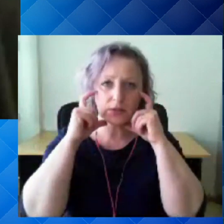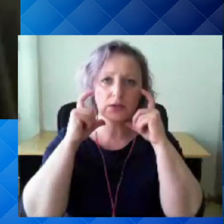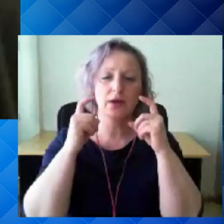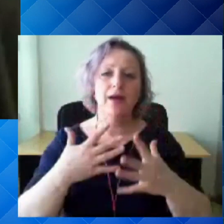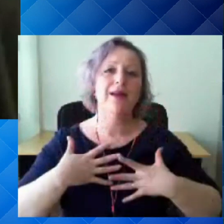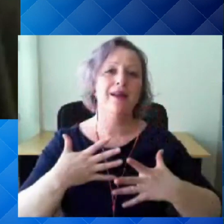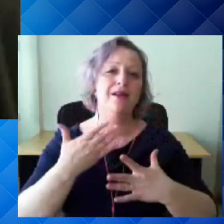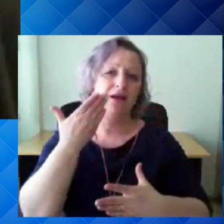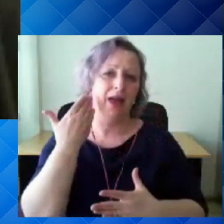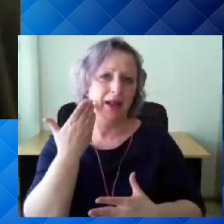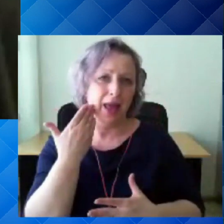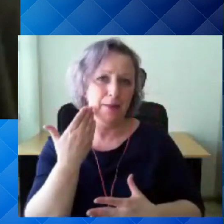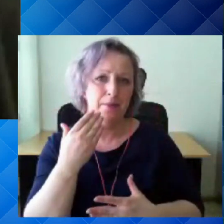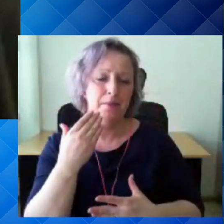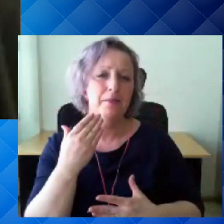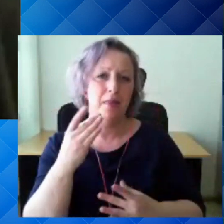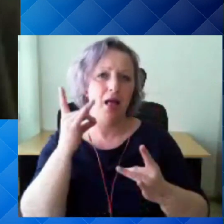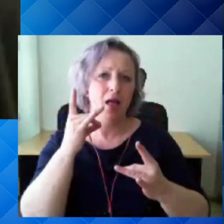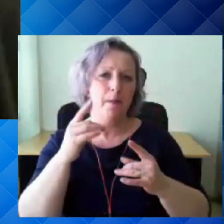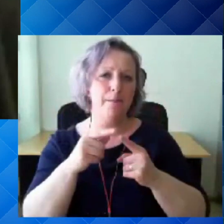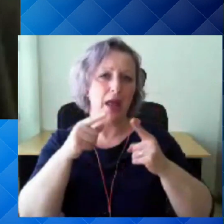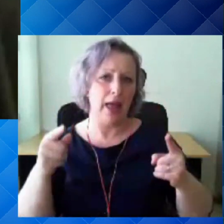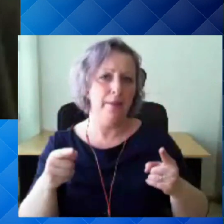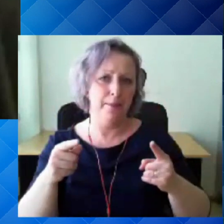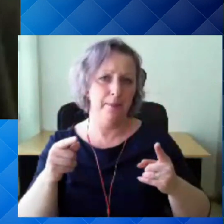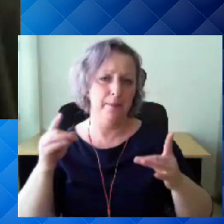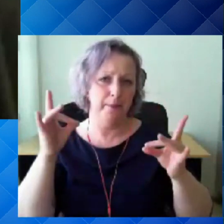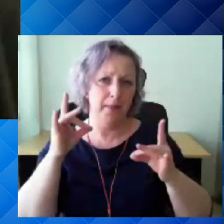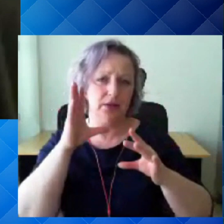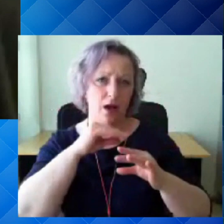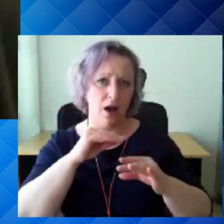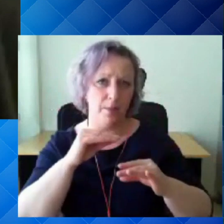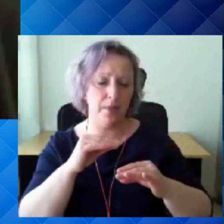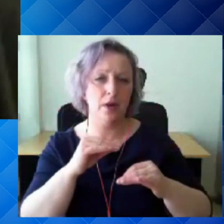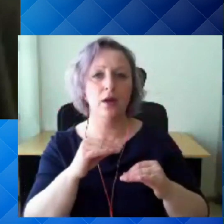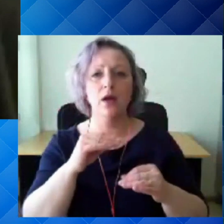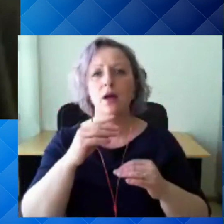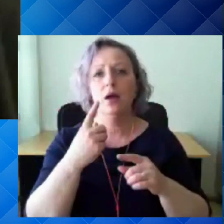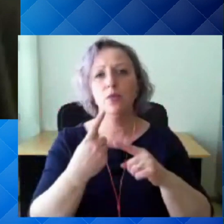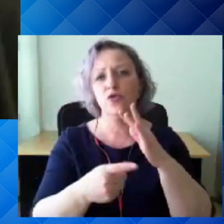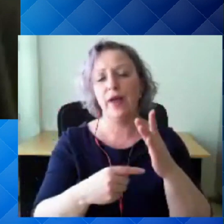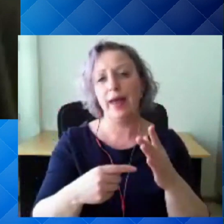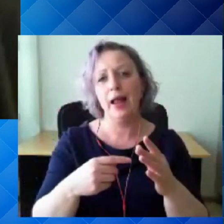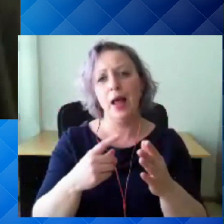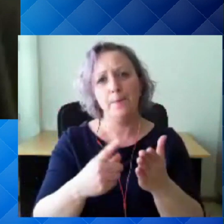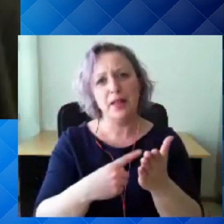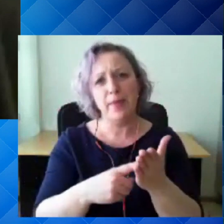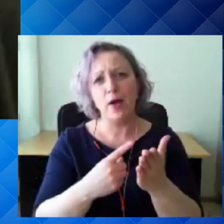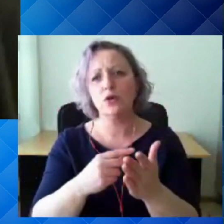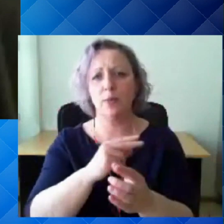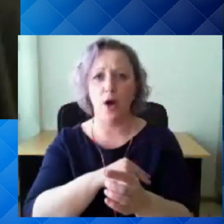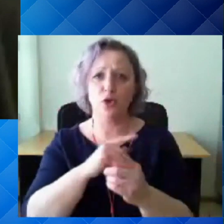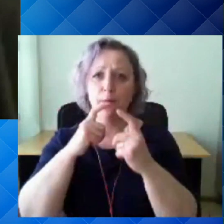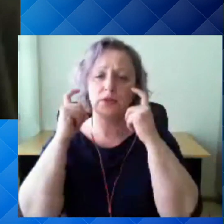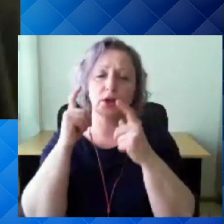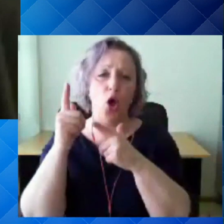sest mõttes peab pikemalt vastu, loomulikult ka mitmekordselt kasutatavaid selliseid heast hingavast puuvillasest maske on,